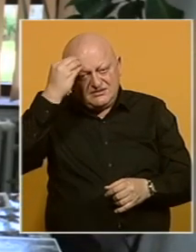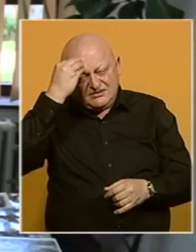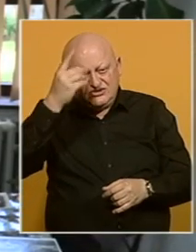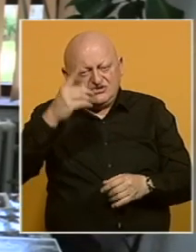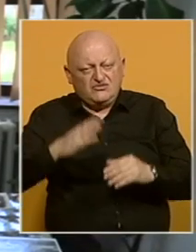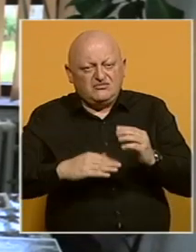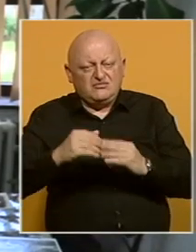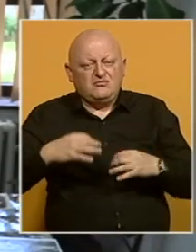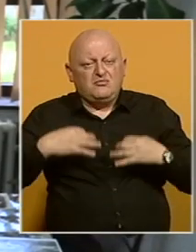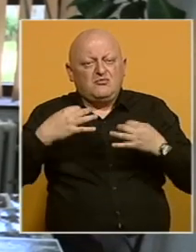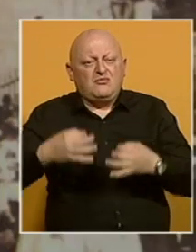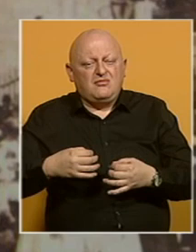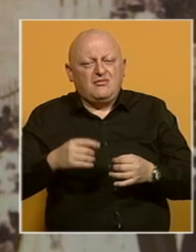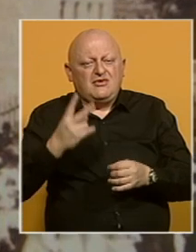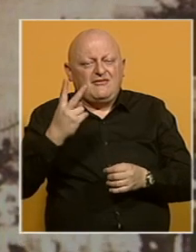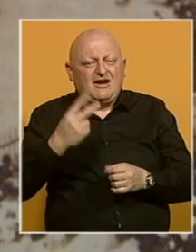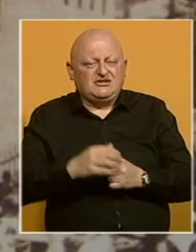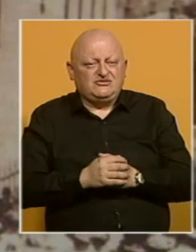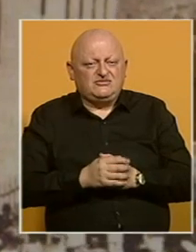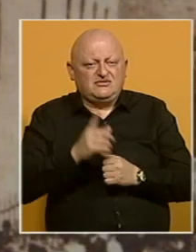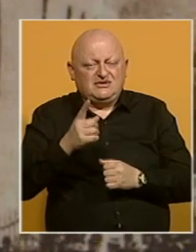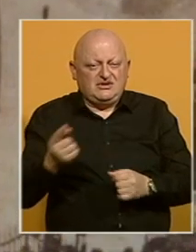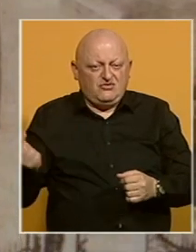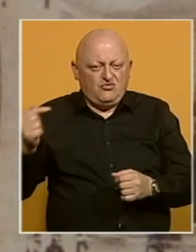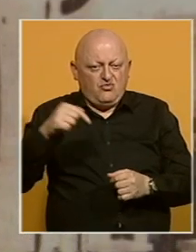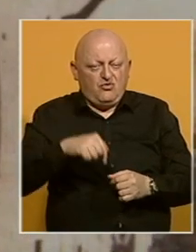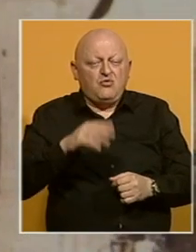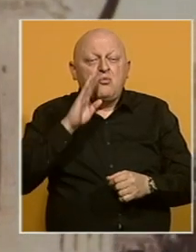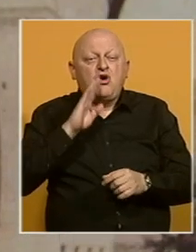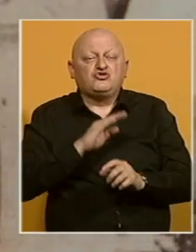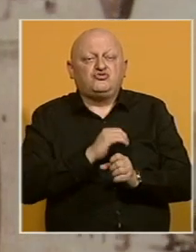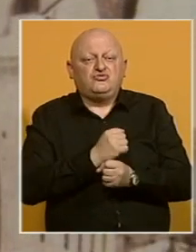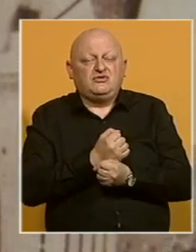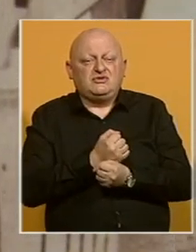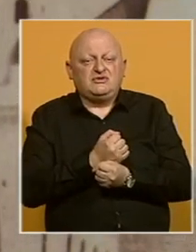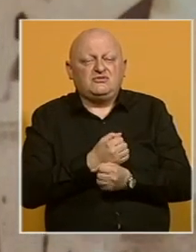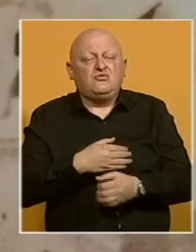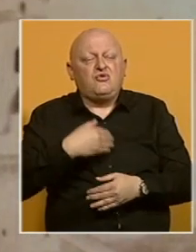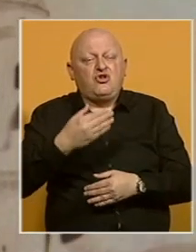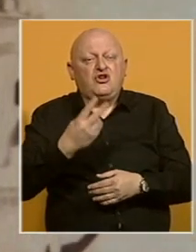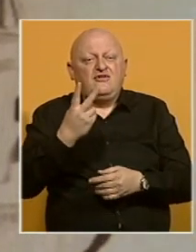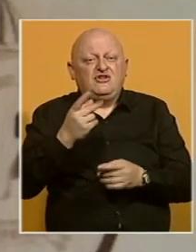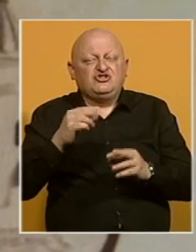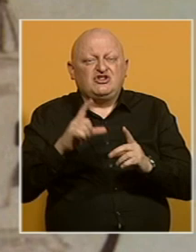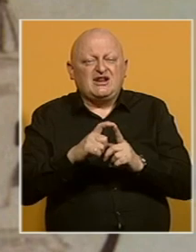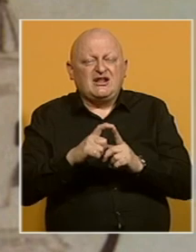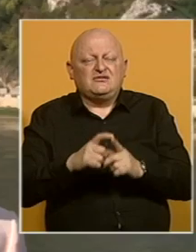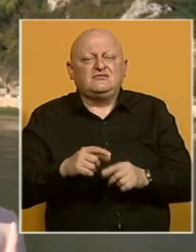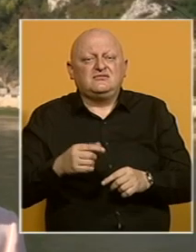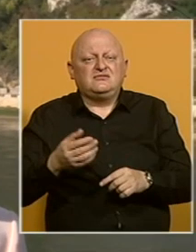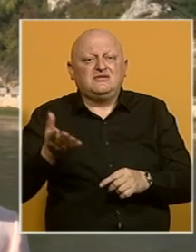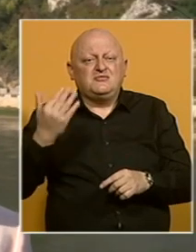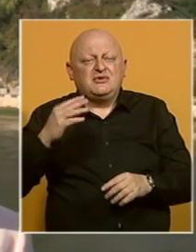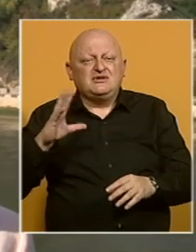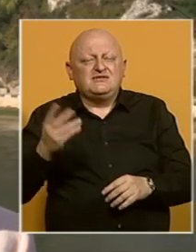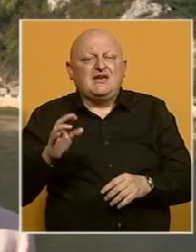dijela čuva profesor Divna Vasić. Njihov dolazak u Bosnu i Hercegovinu, odnosno u Višegrad, konkretno bi je prije